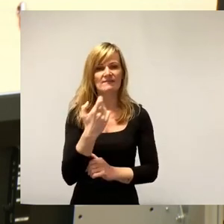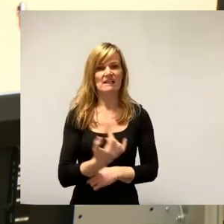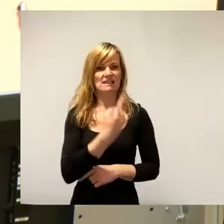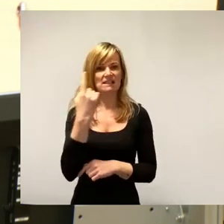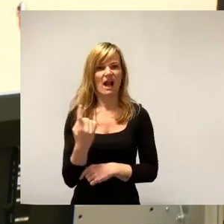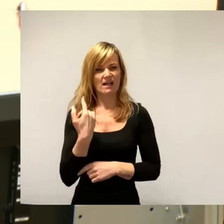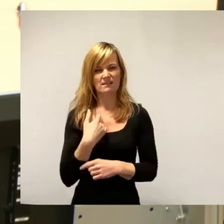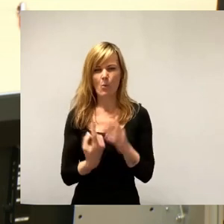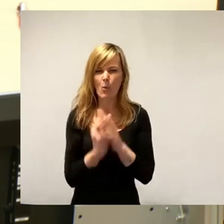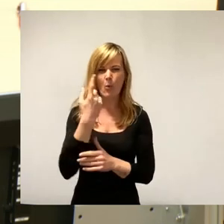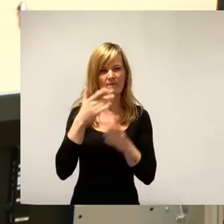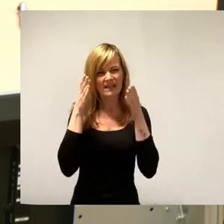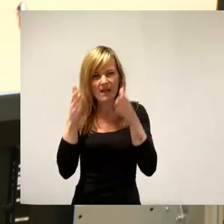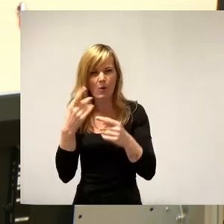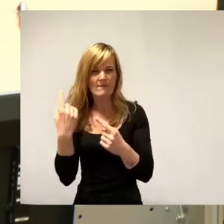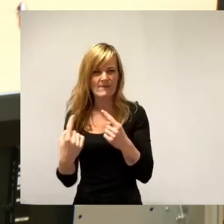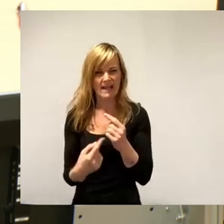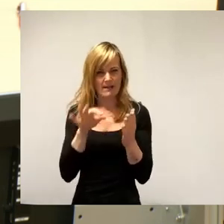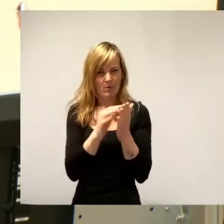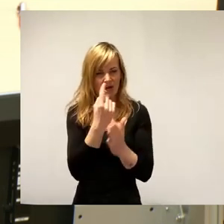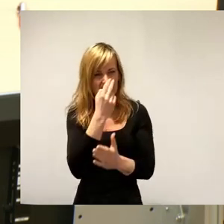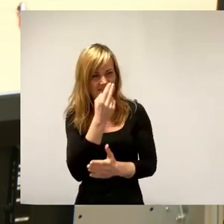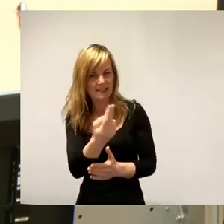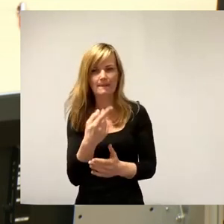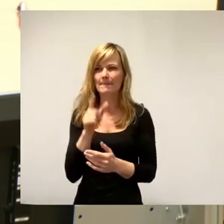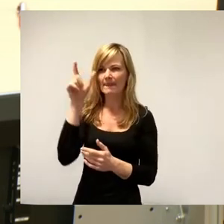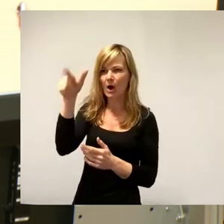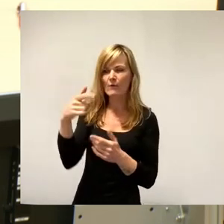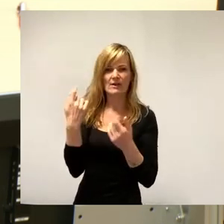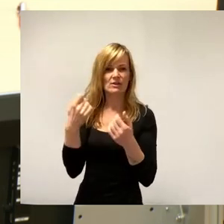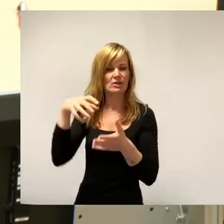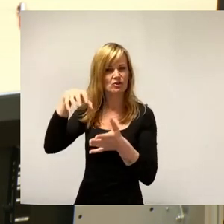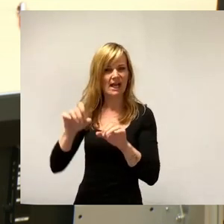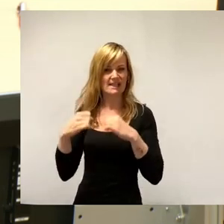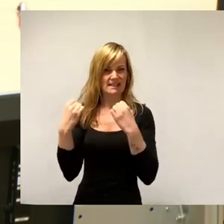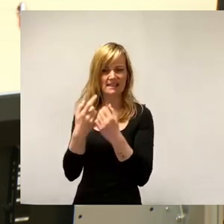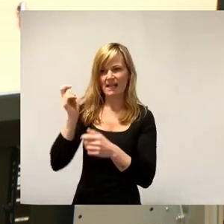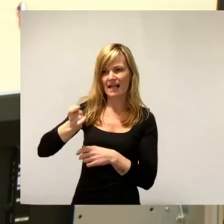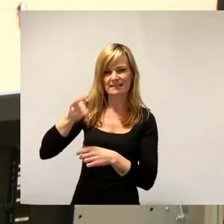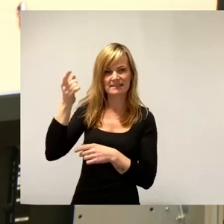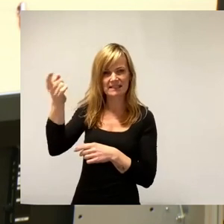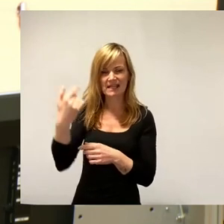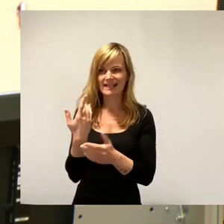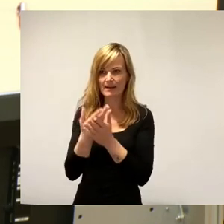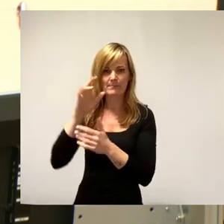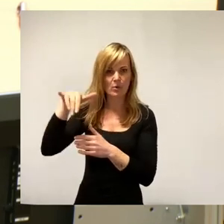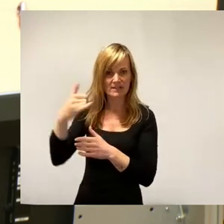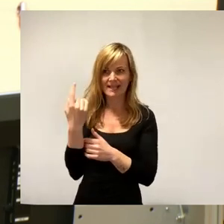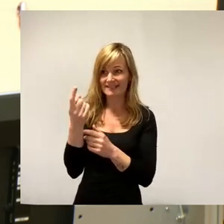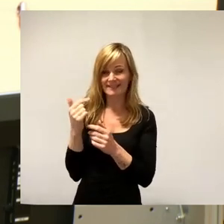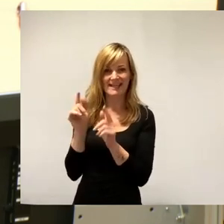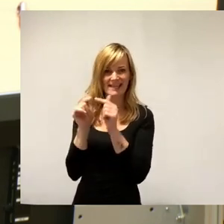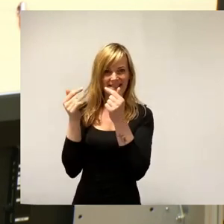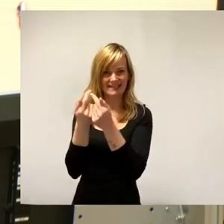in Punkt 1 in die Staatskanzlei. Also da wird das Projektteam gewünscht, was in der Staatskanzlei tätig ist, von der CDU